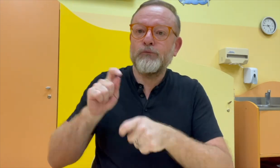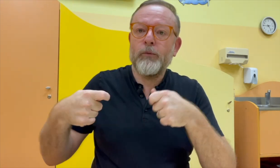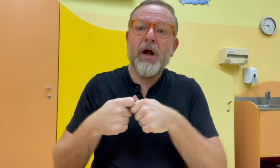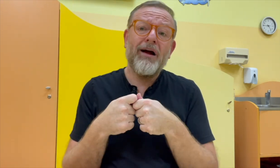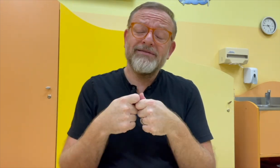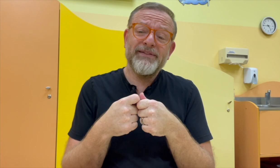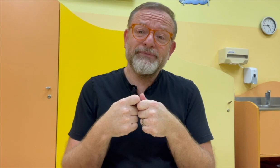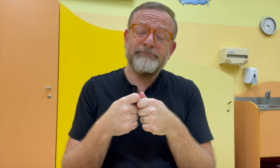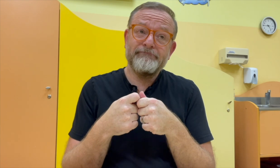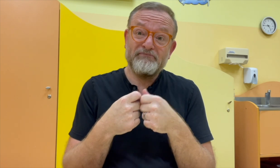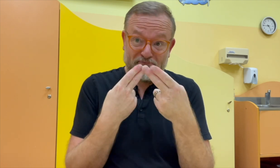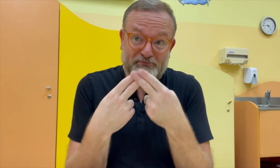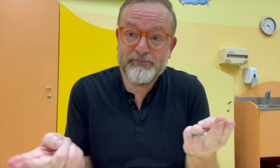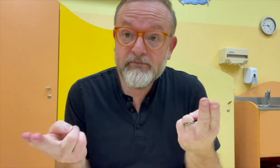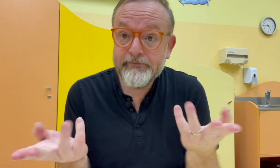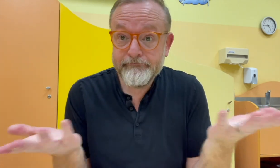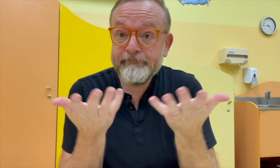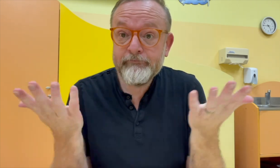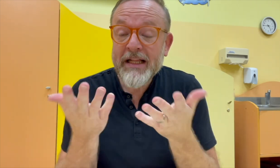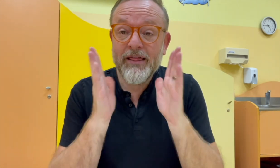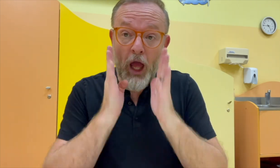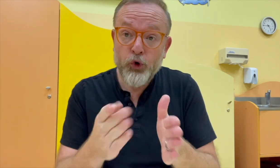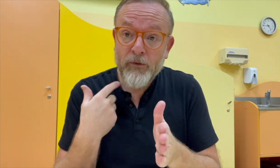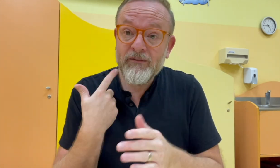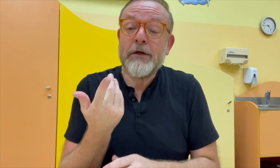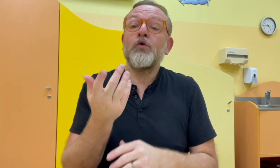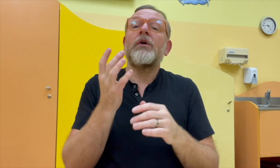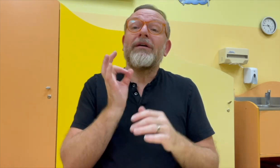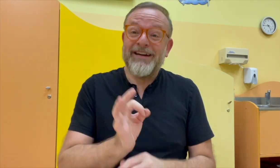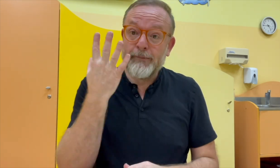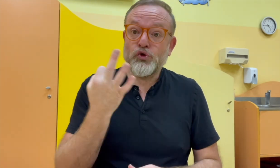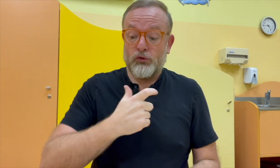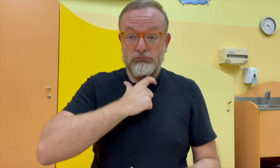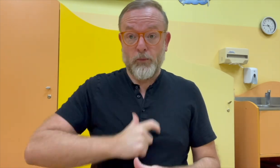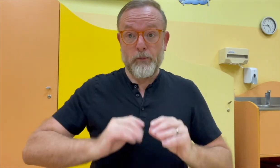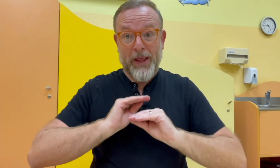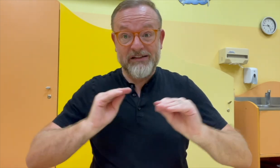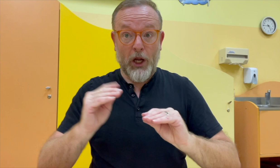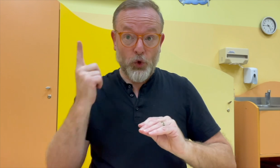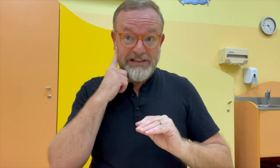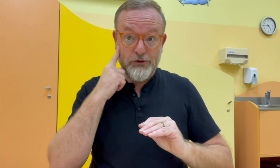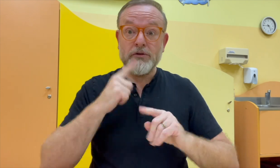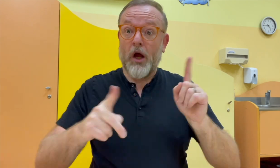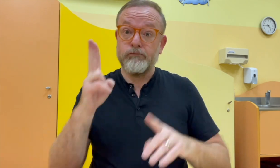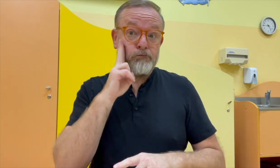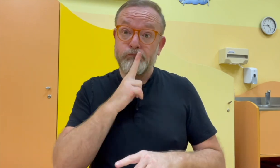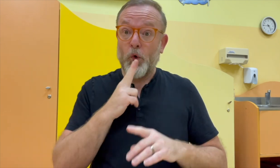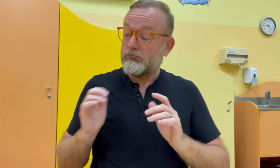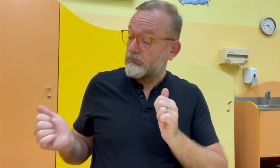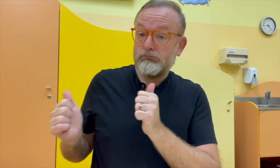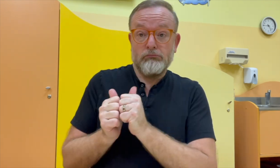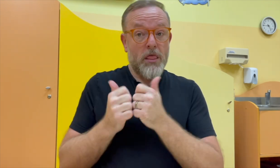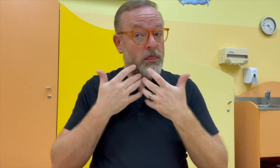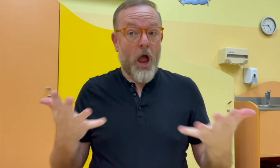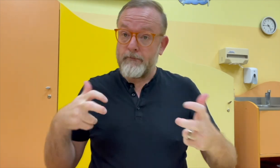přijímout zpětnou vazbu, tak asi nebude nakloněný ani spolupráci. To asi musím říct na rovinu. A